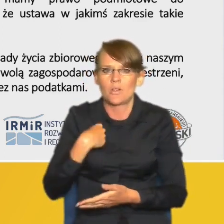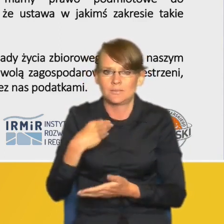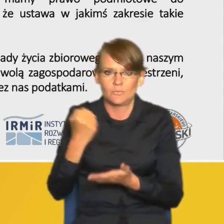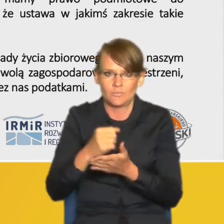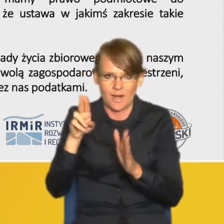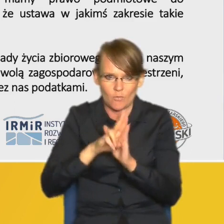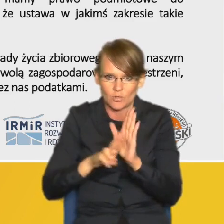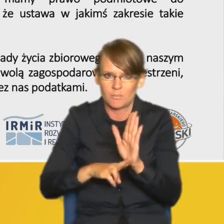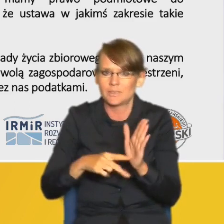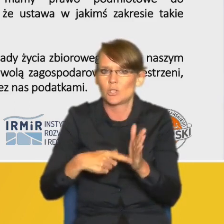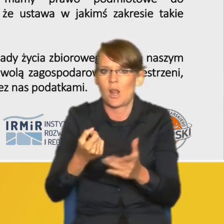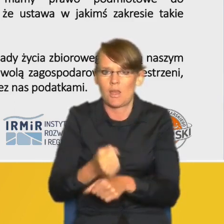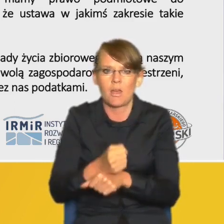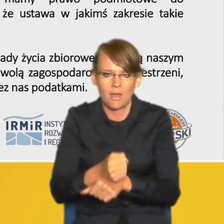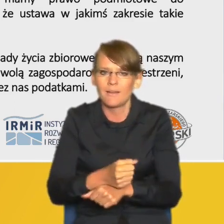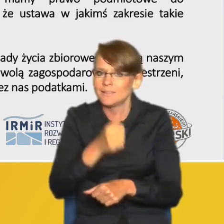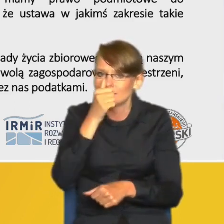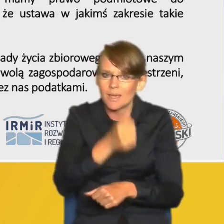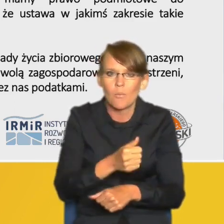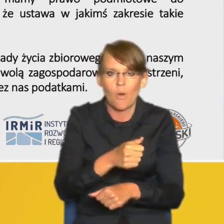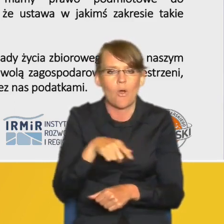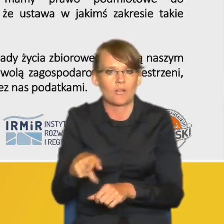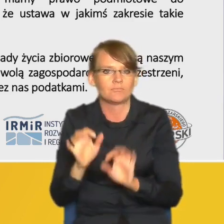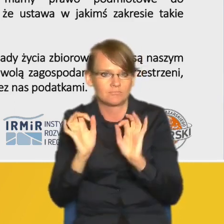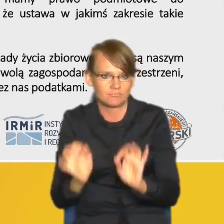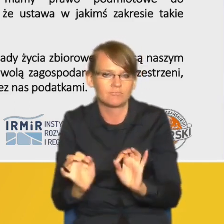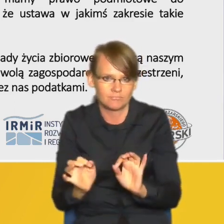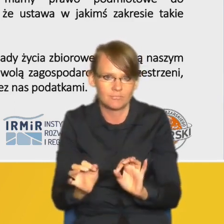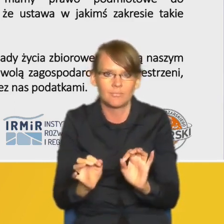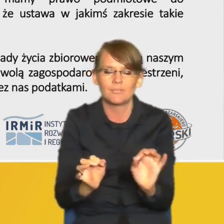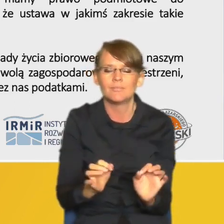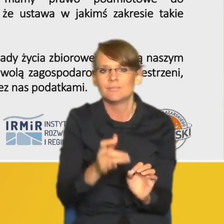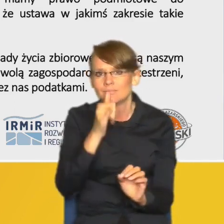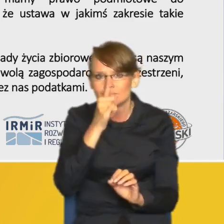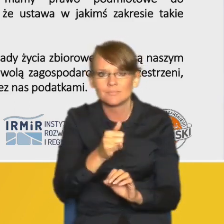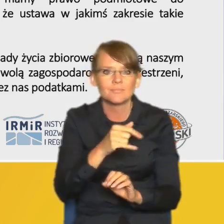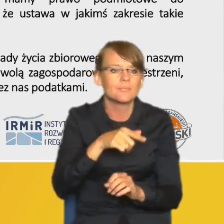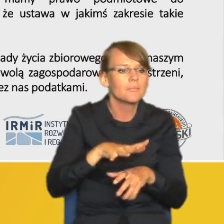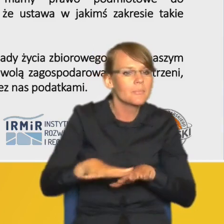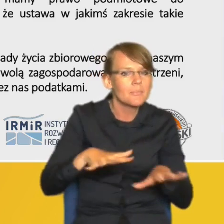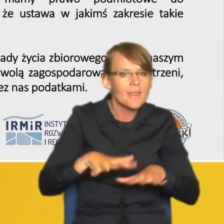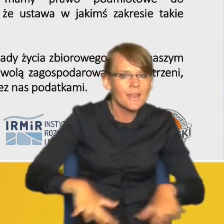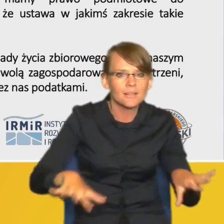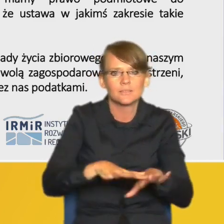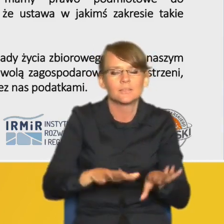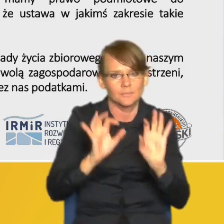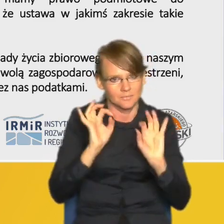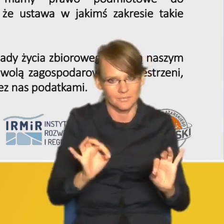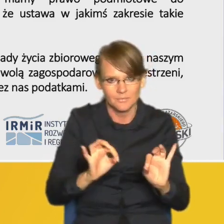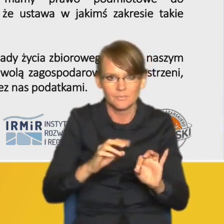o charakterze ekonomicznym sprzyjające zagospodarowaniu określonych miejsc w sposób ekonomicznie